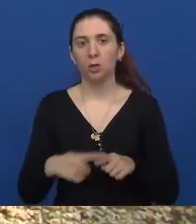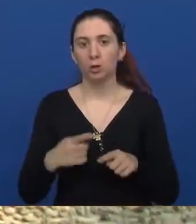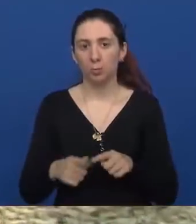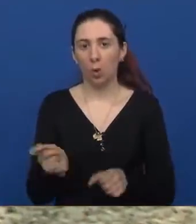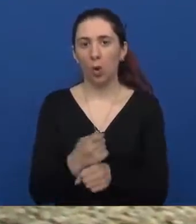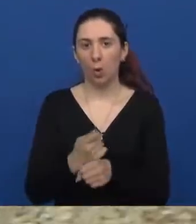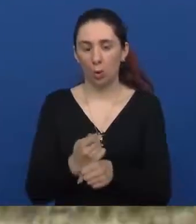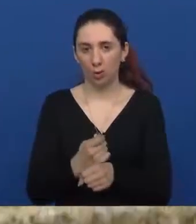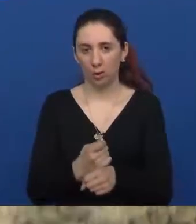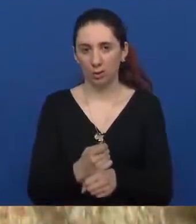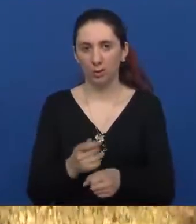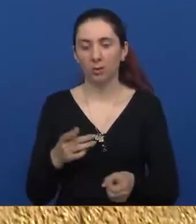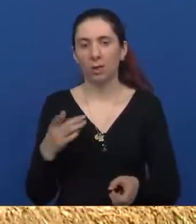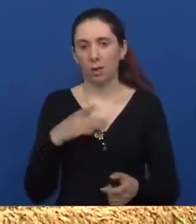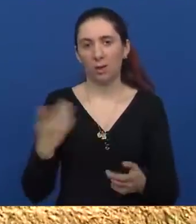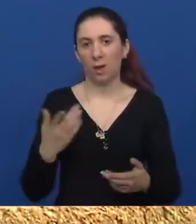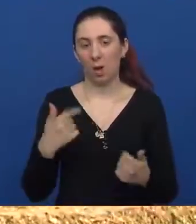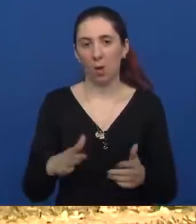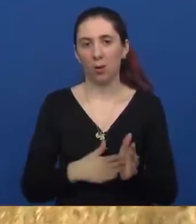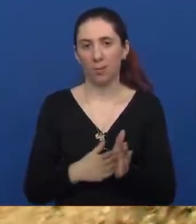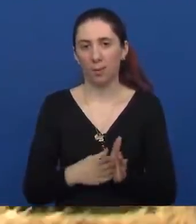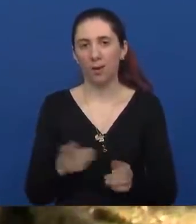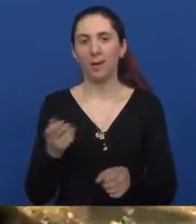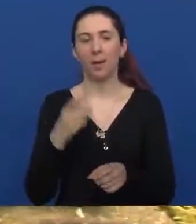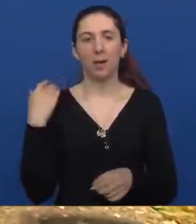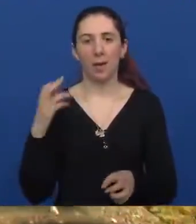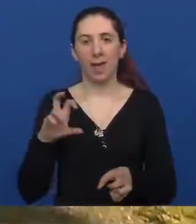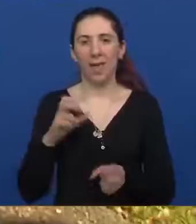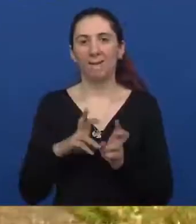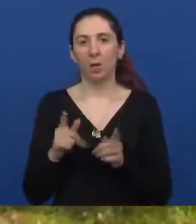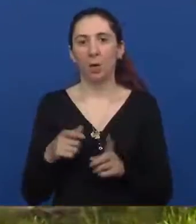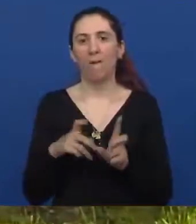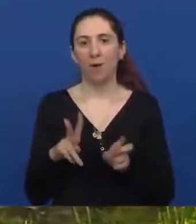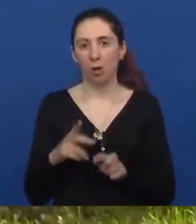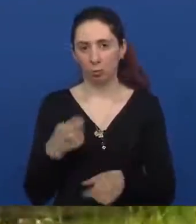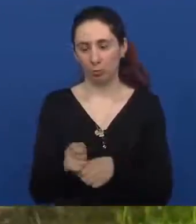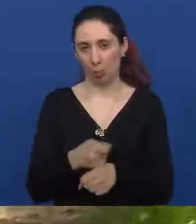korekcijskih operativnih zahvata, kao što je recimo ispravljanje ekvinovarusa.